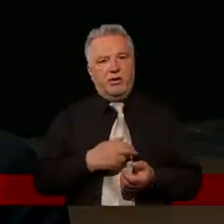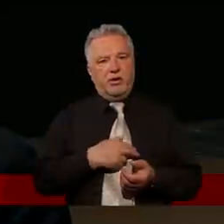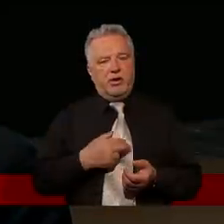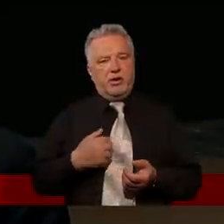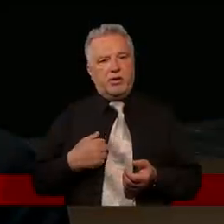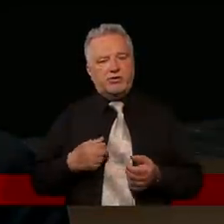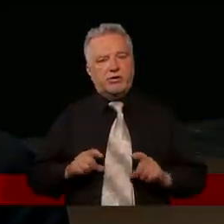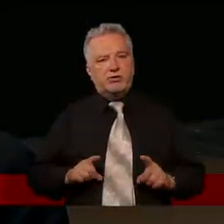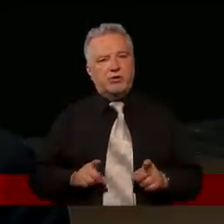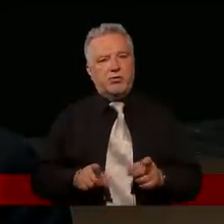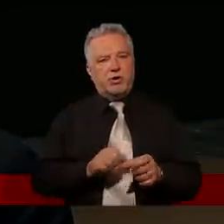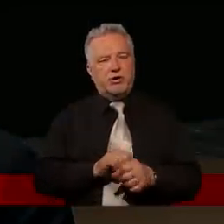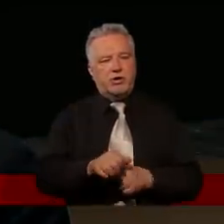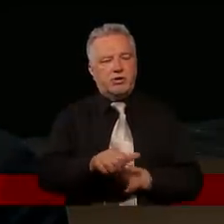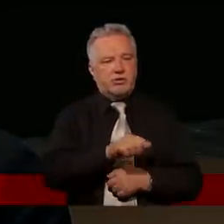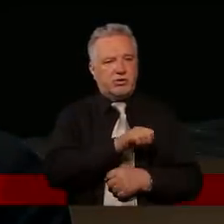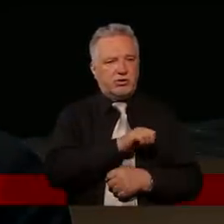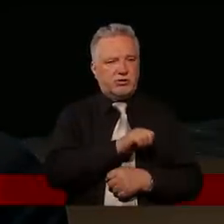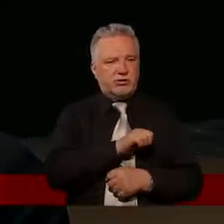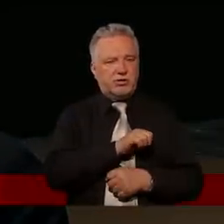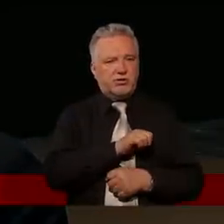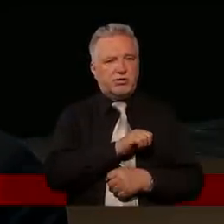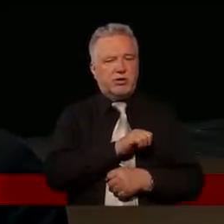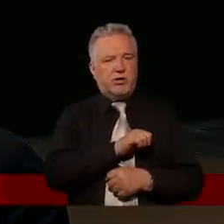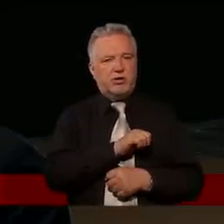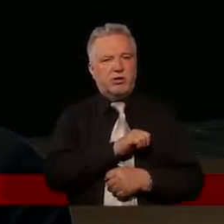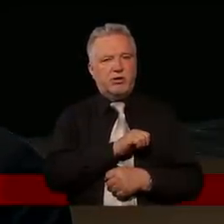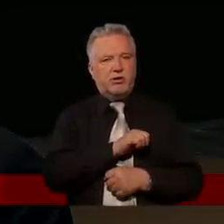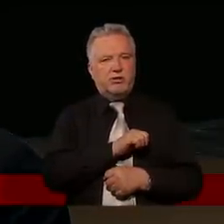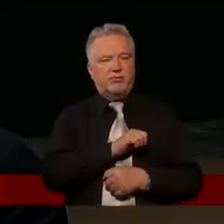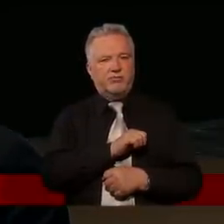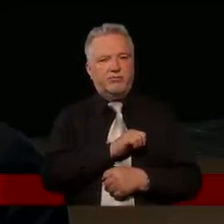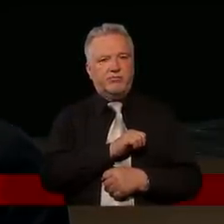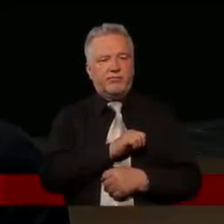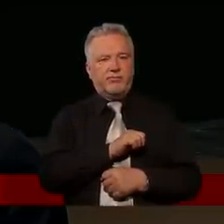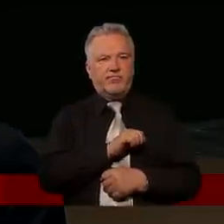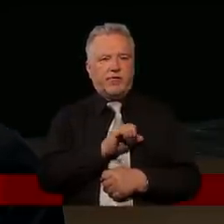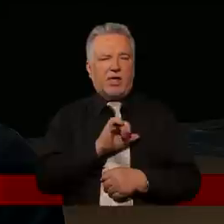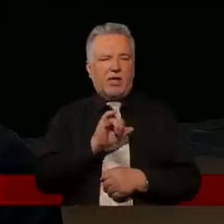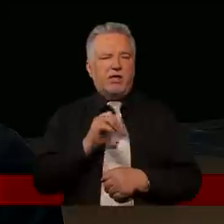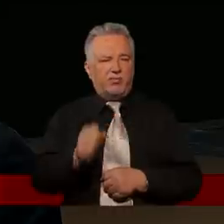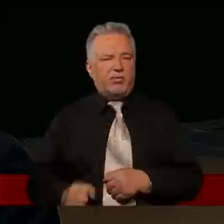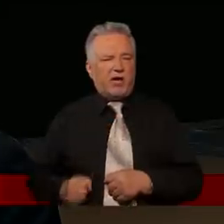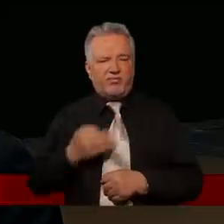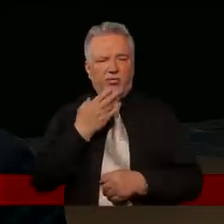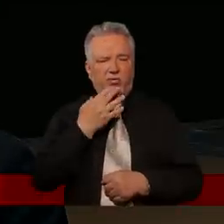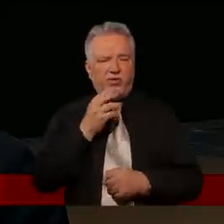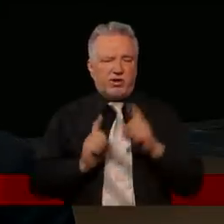ciała są grzeszne i dążą ku czynieniu zła, że czyni to, czego nie chcę czynić.